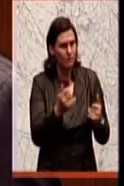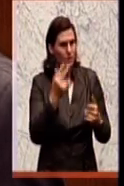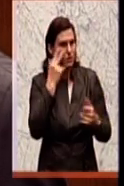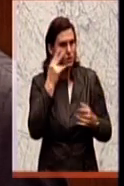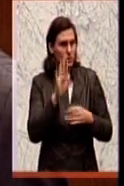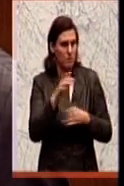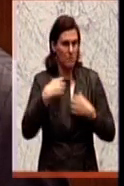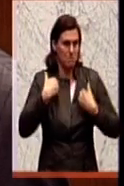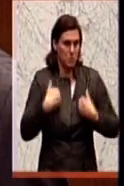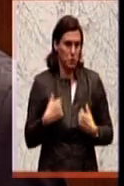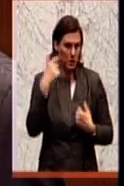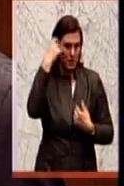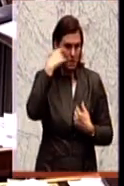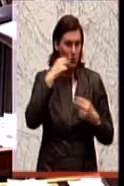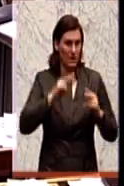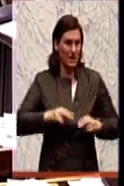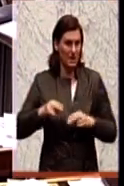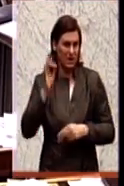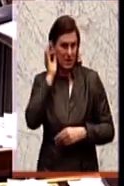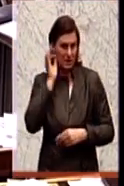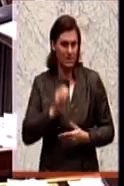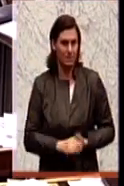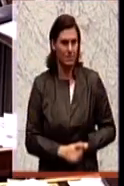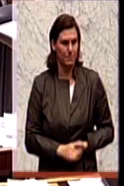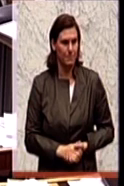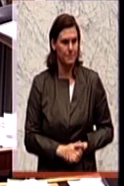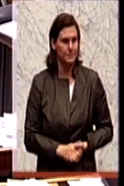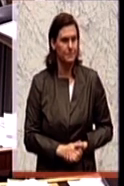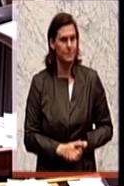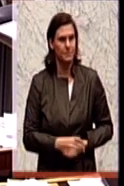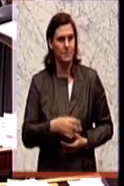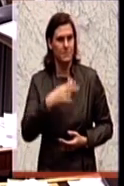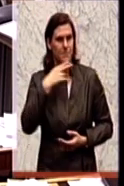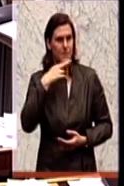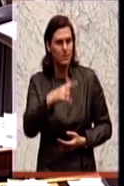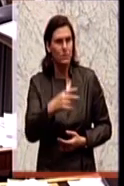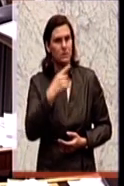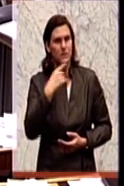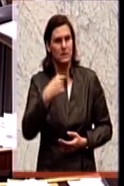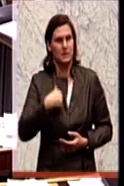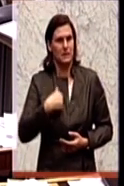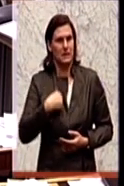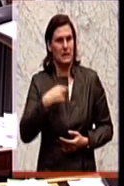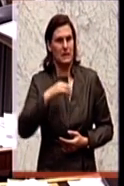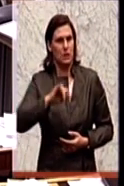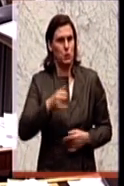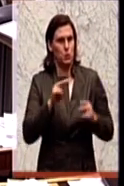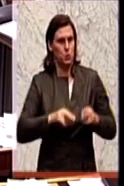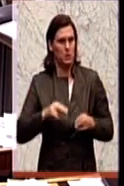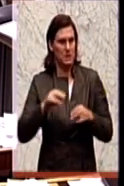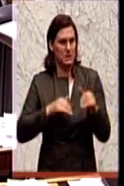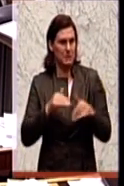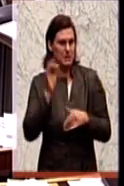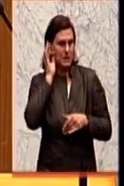Sicht als Richterin entscheiden? Frau Bundesministerin. Ich bin Justizministerin in Österreich und nicht Richterin am